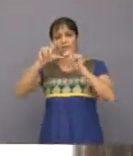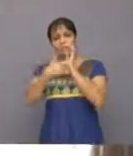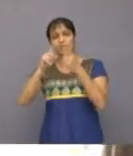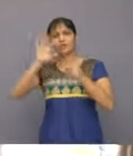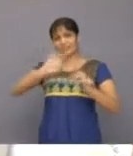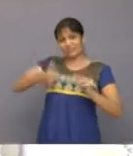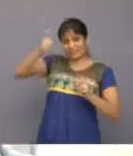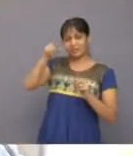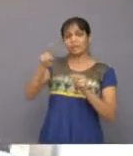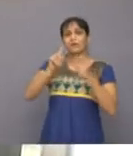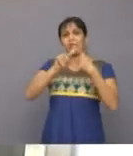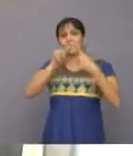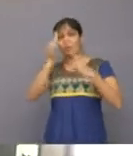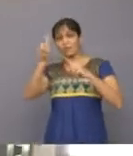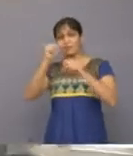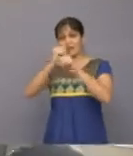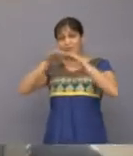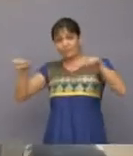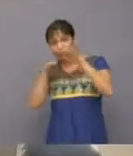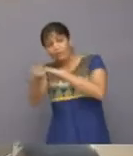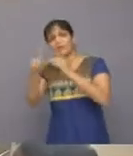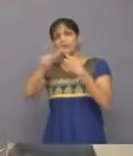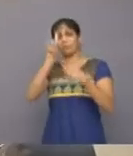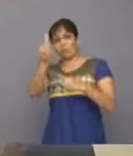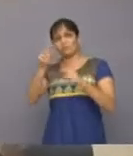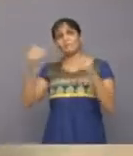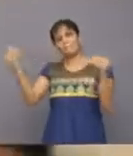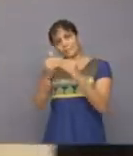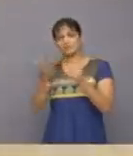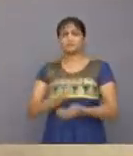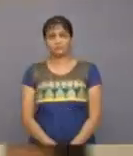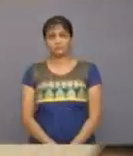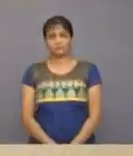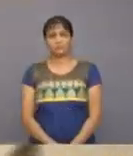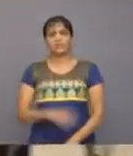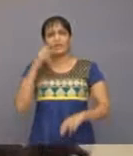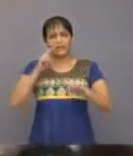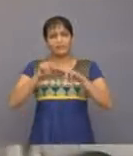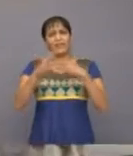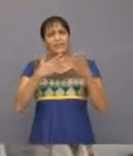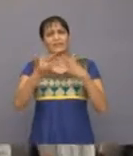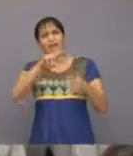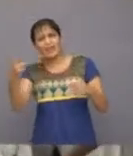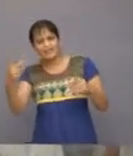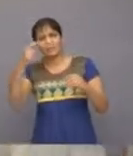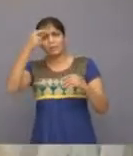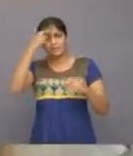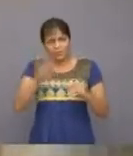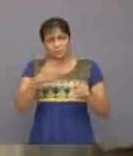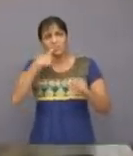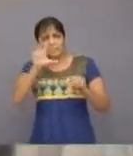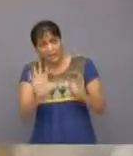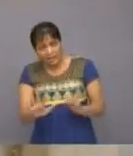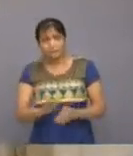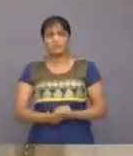एक में आप संपर्व कर सकते है अन्य किसी भी प्रकार की शिकायत के लिए